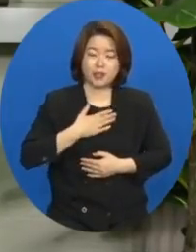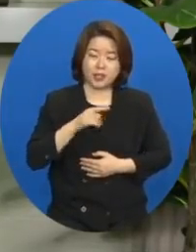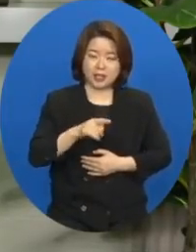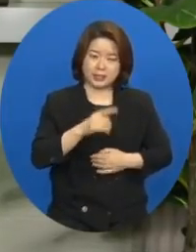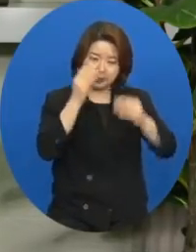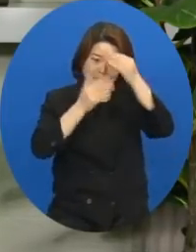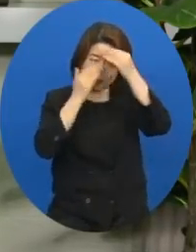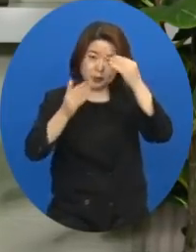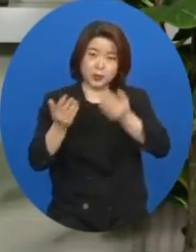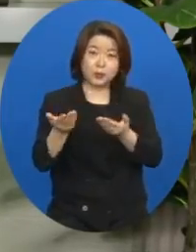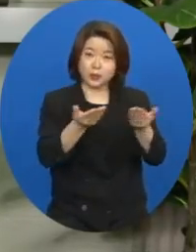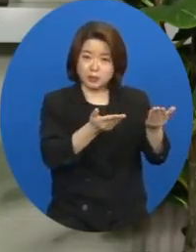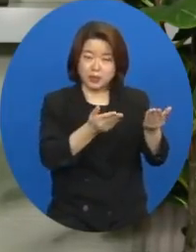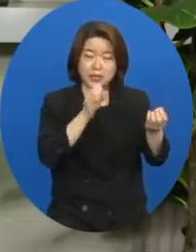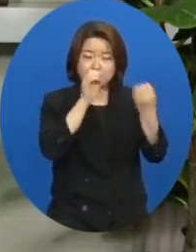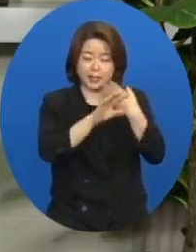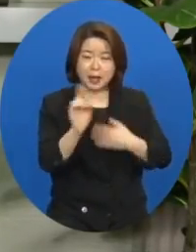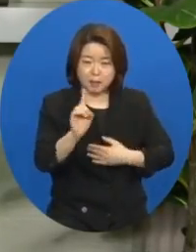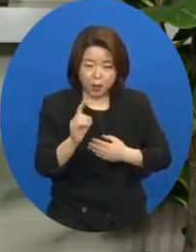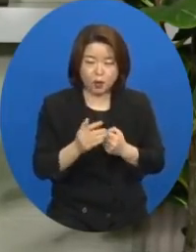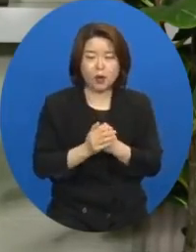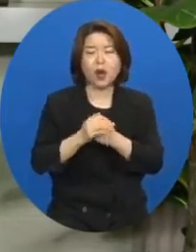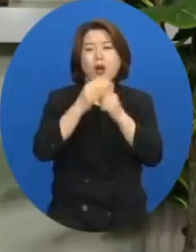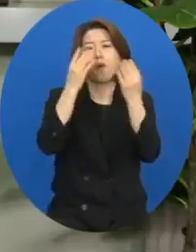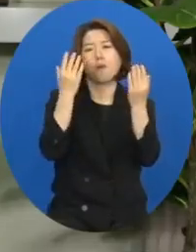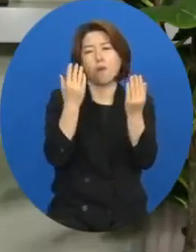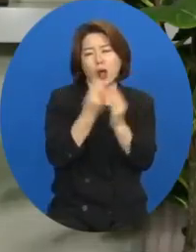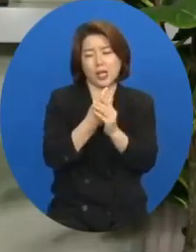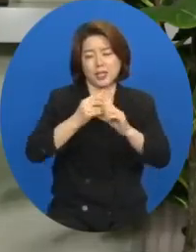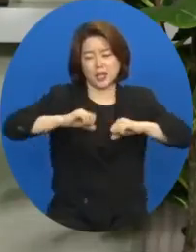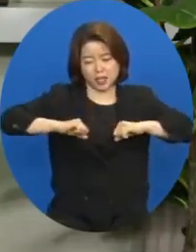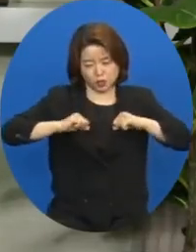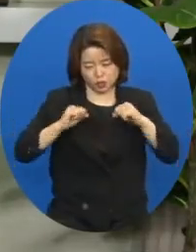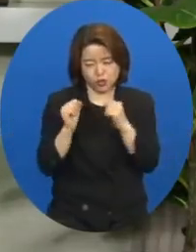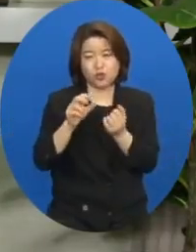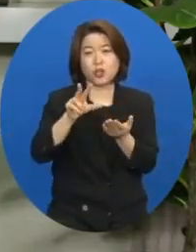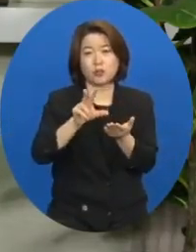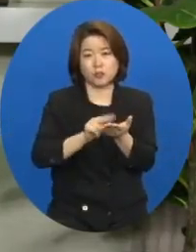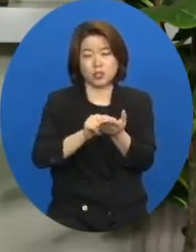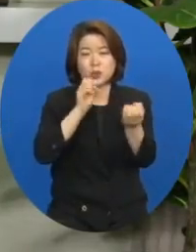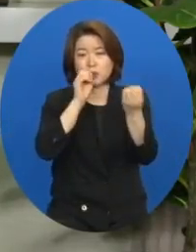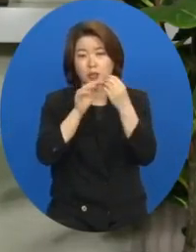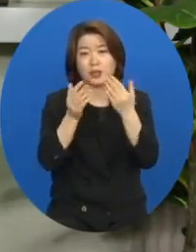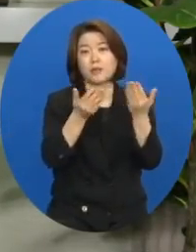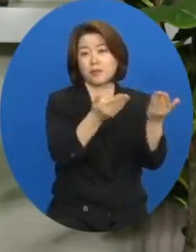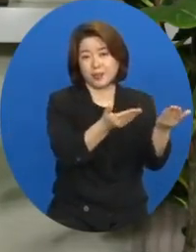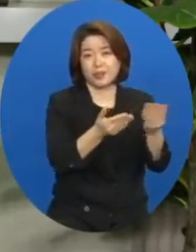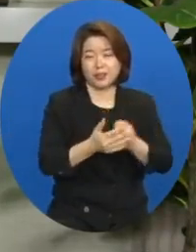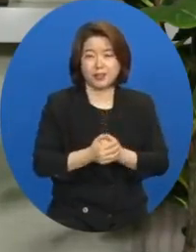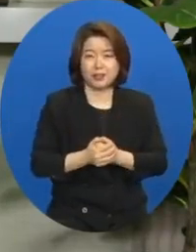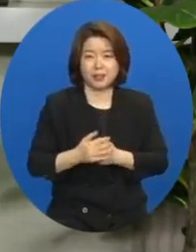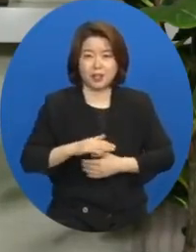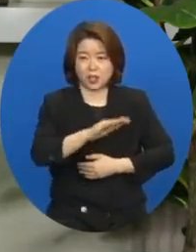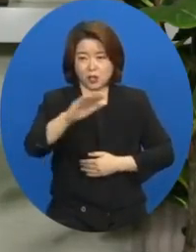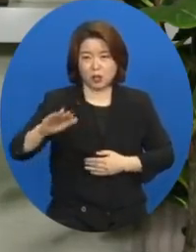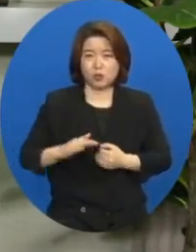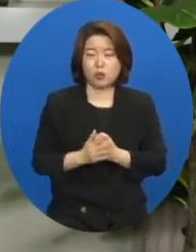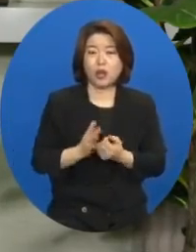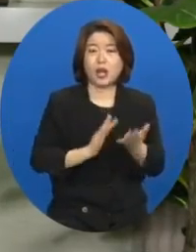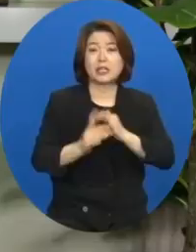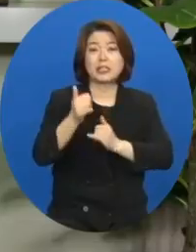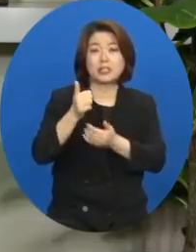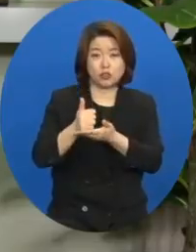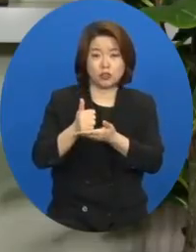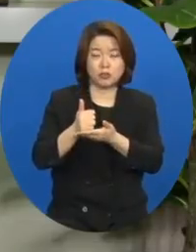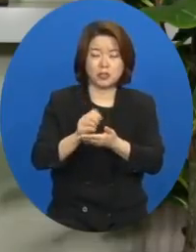성도님에게 그것은 완전한 순종의 문제입니다. 대답을 드렸습니다. 우리가 예수님을